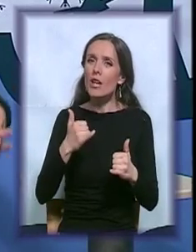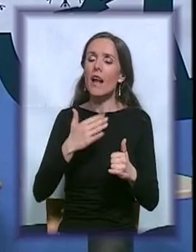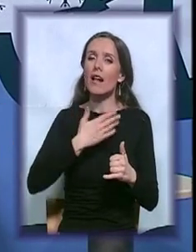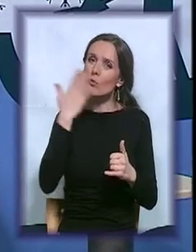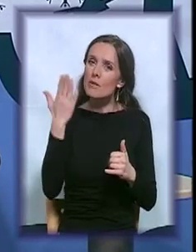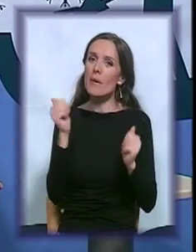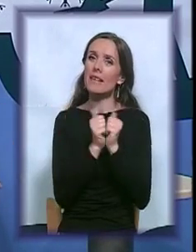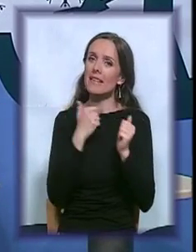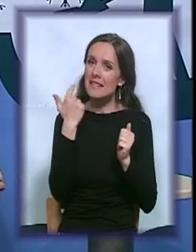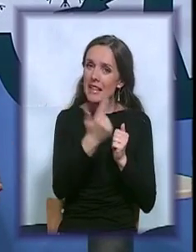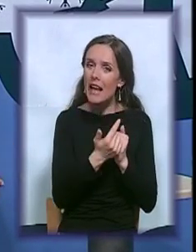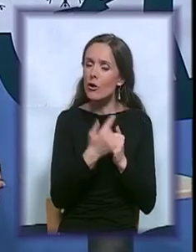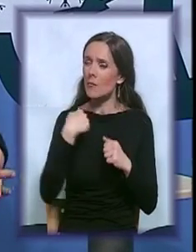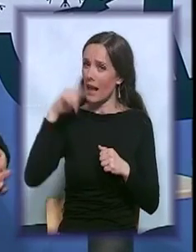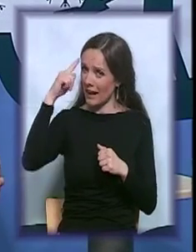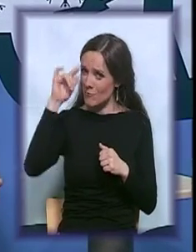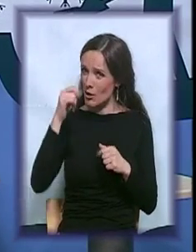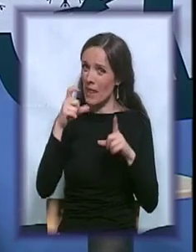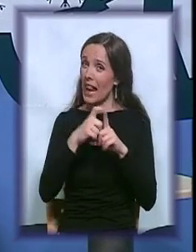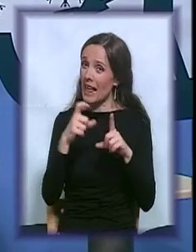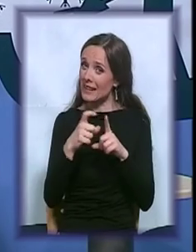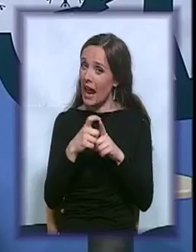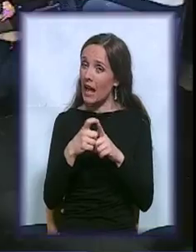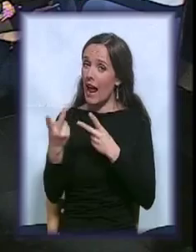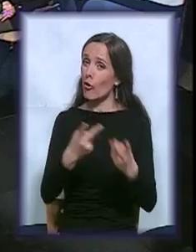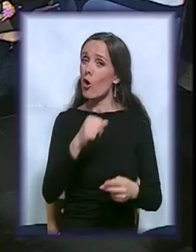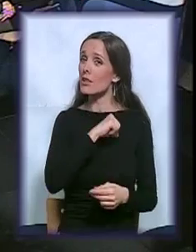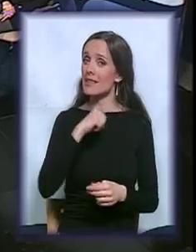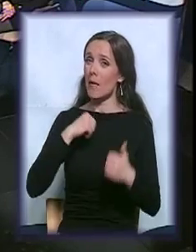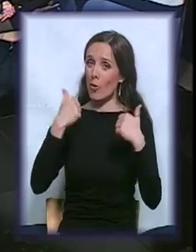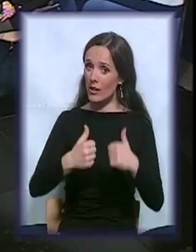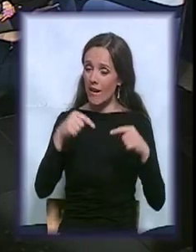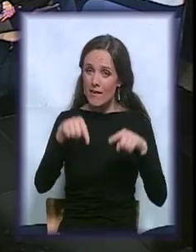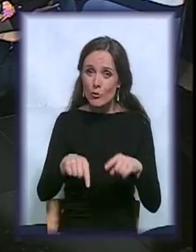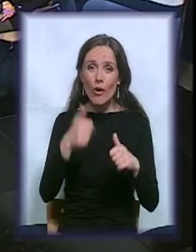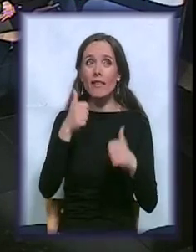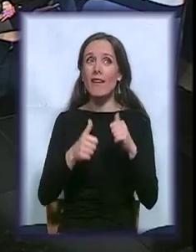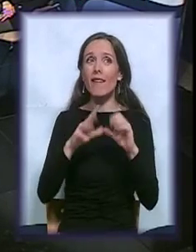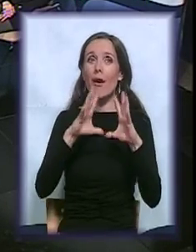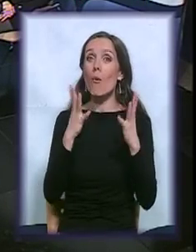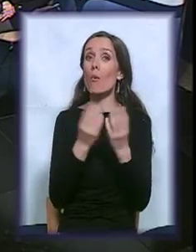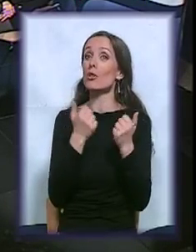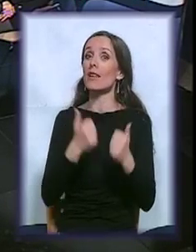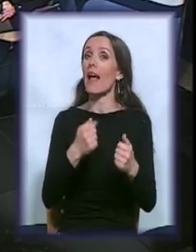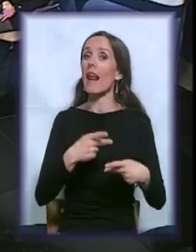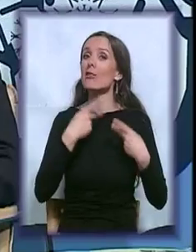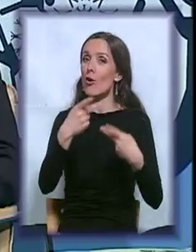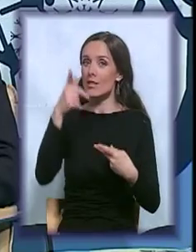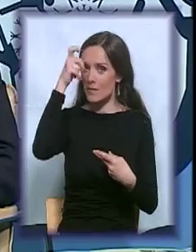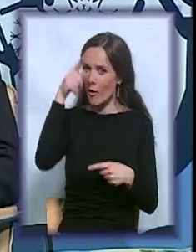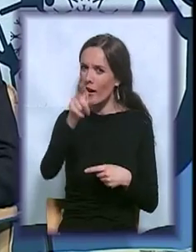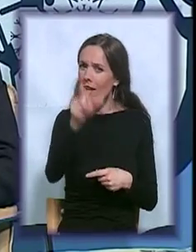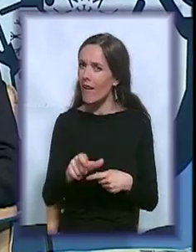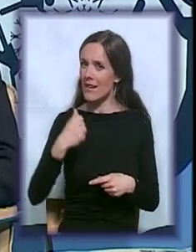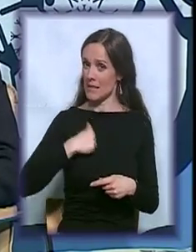već razmišljam, da li je Dragan samo gost današnje emisije ovde ili ošte danas gost u Beogradu. Dolazite nam iz Banja